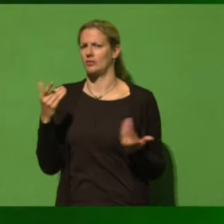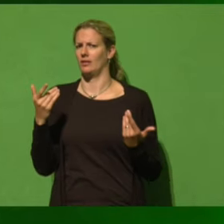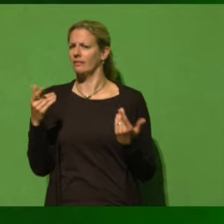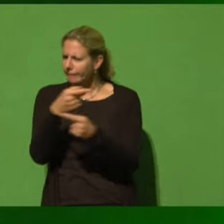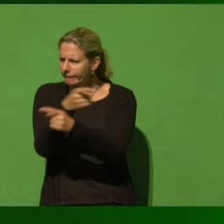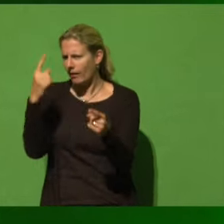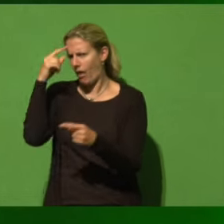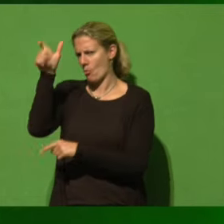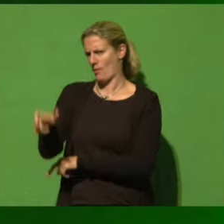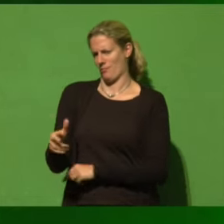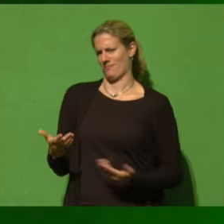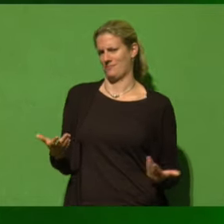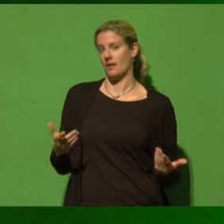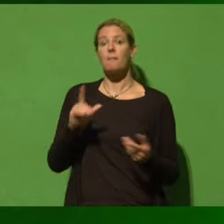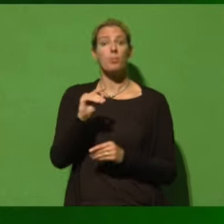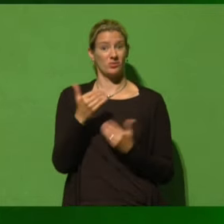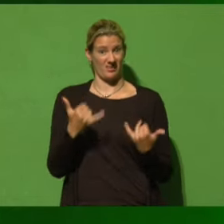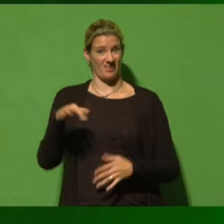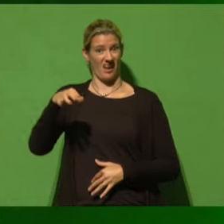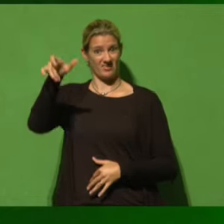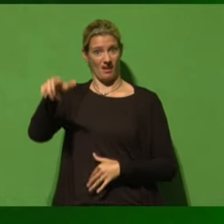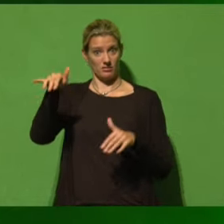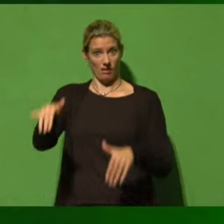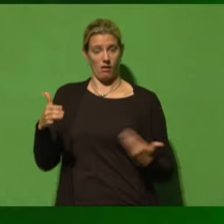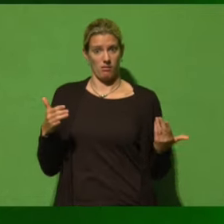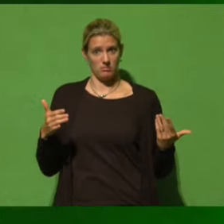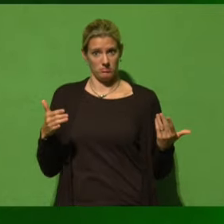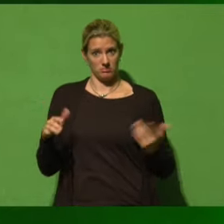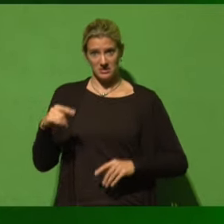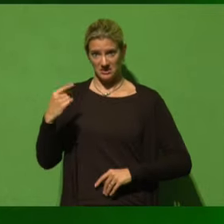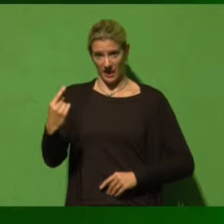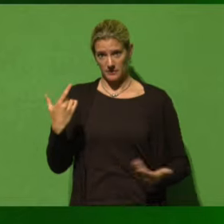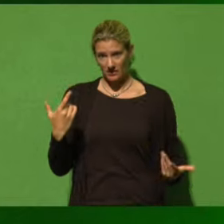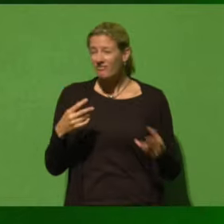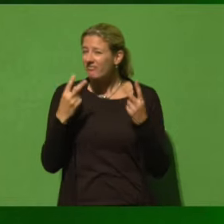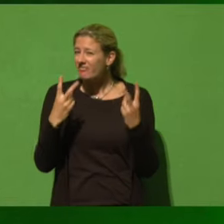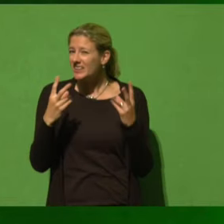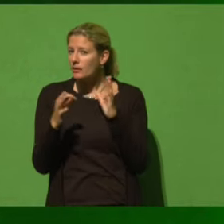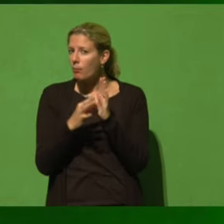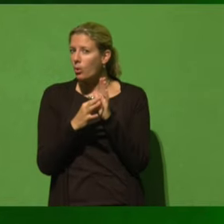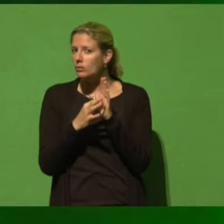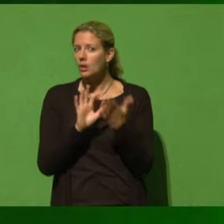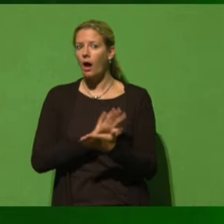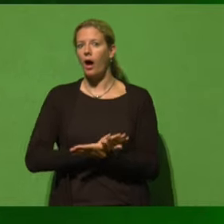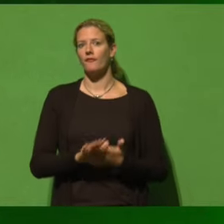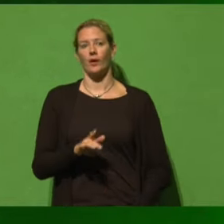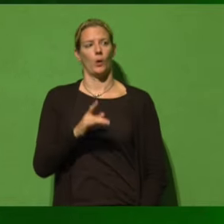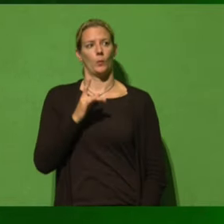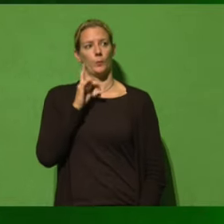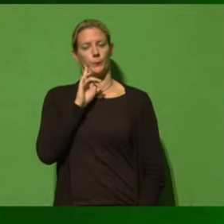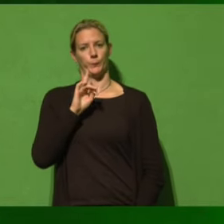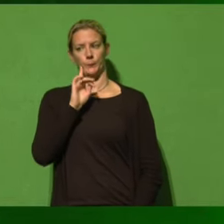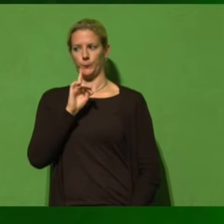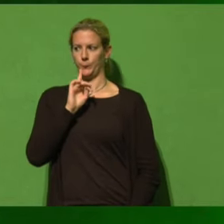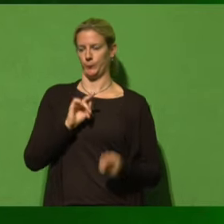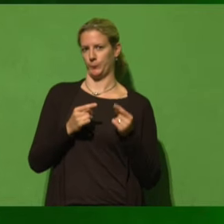glaubt. Wir haben also eine Kanzlerin, eine Kanzlerin, die in einem zentralen Punkt die Öffentlichkeit getäuscht hat, die die Öffentlichkeit